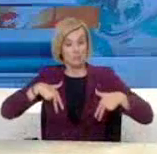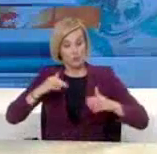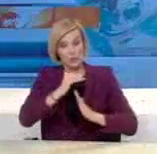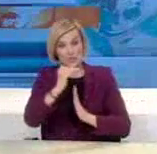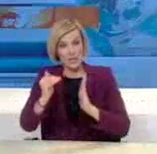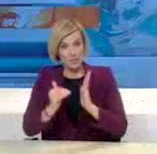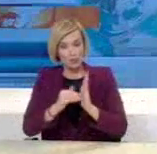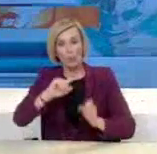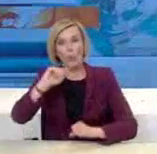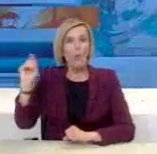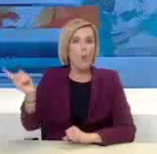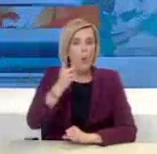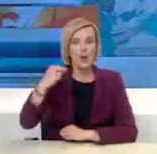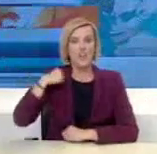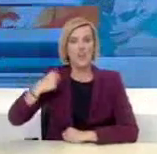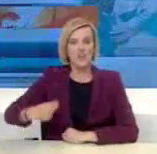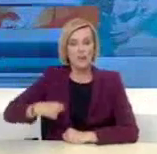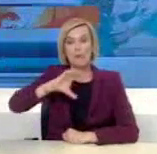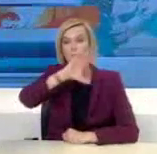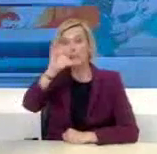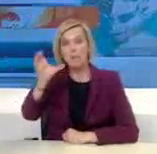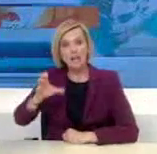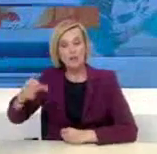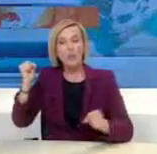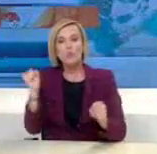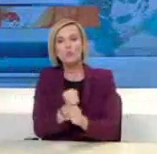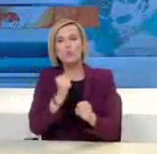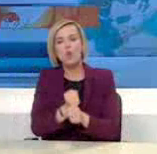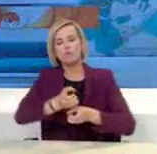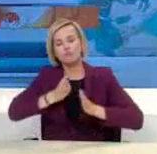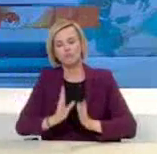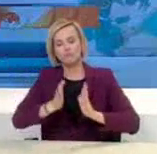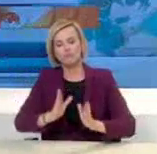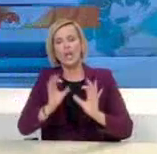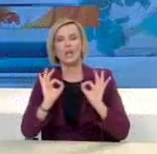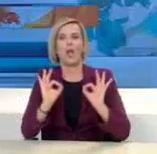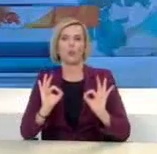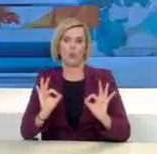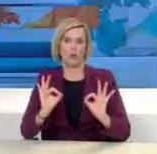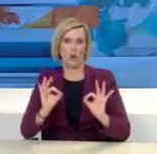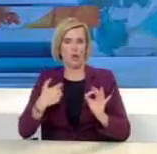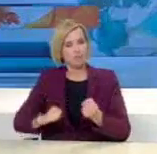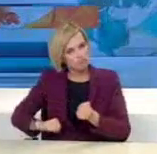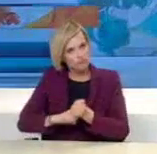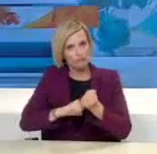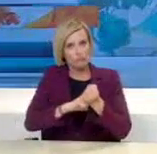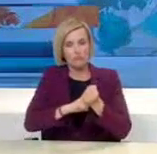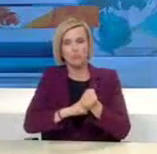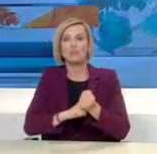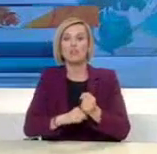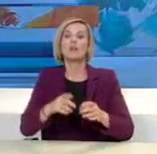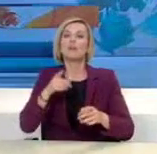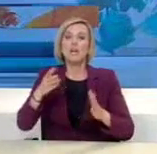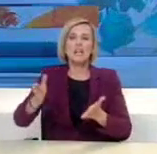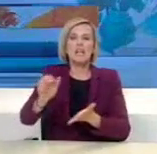ώστε οι Δήμοι και οι Περιφέρειες της χώρας να συνεχίσουν τη λειτουργία τους και να βρίσκονται δίπλα στον πολίτη. Οι βασικές υπηρεσίες τους δεν θα